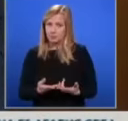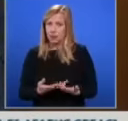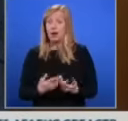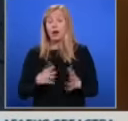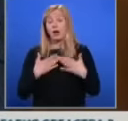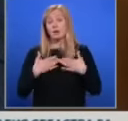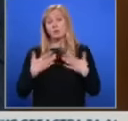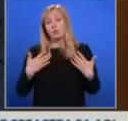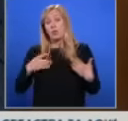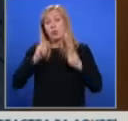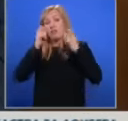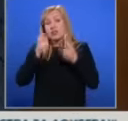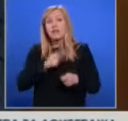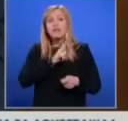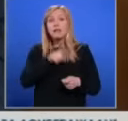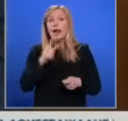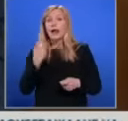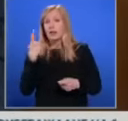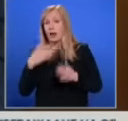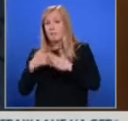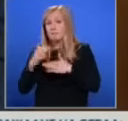уважавам всяка една професия.